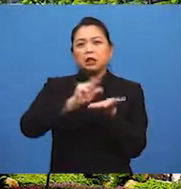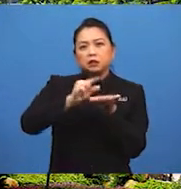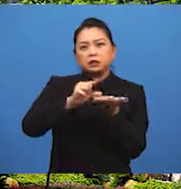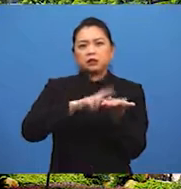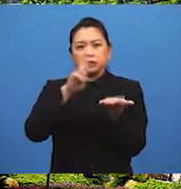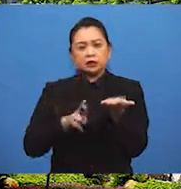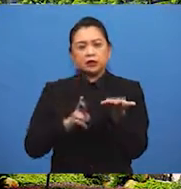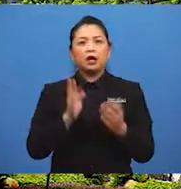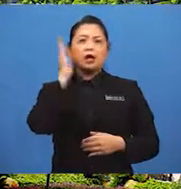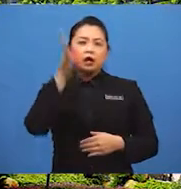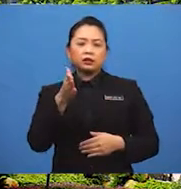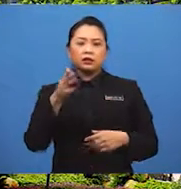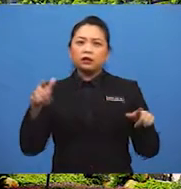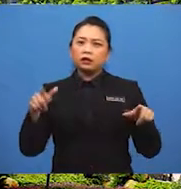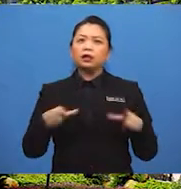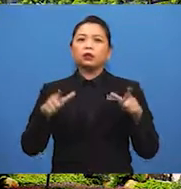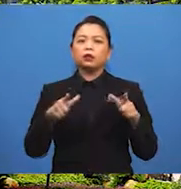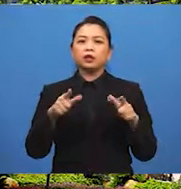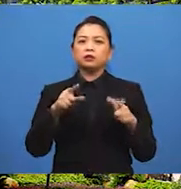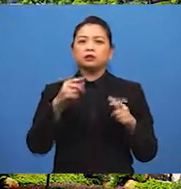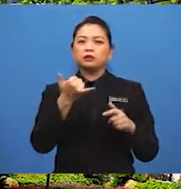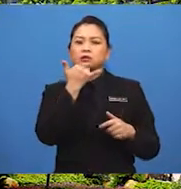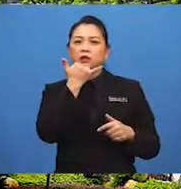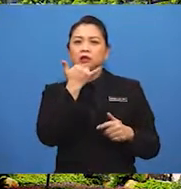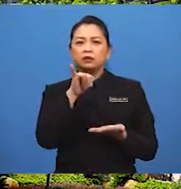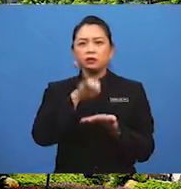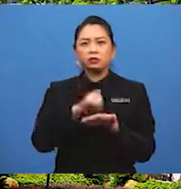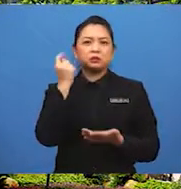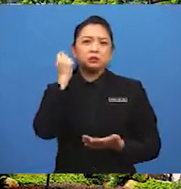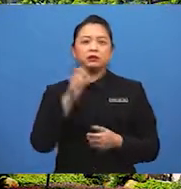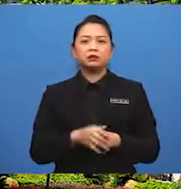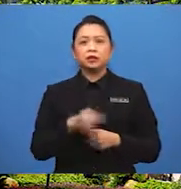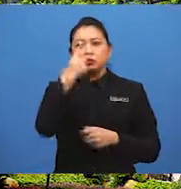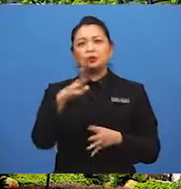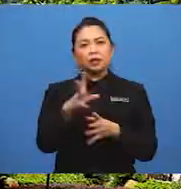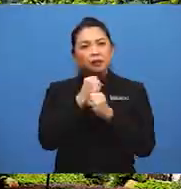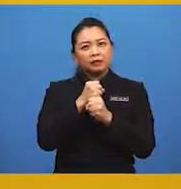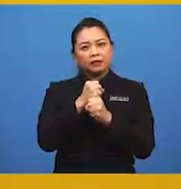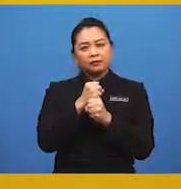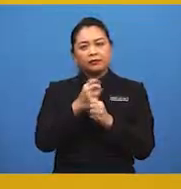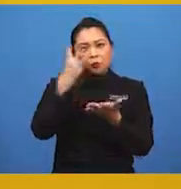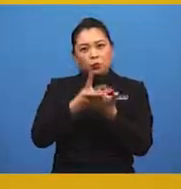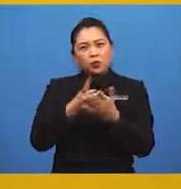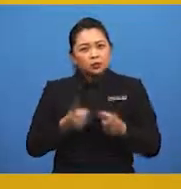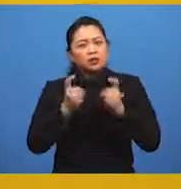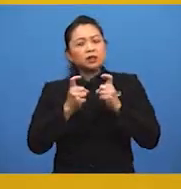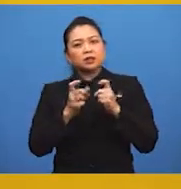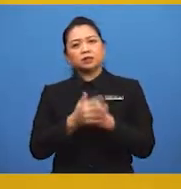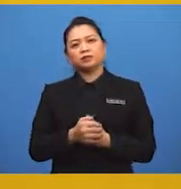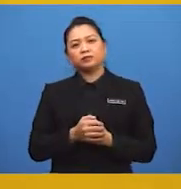rendah akan melakukan jenayah yang disebut tadi untuk mendapatkan wangsa